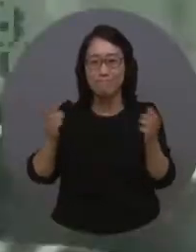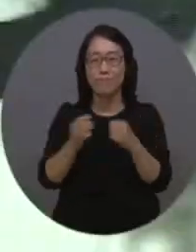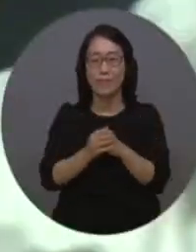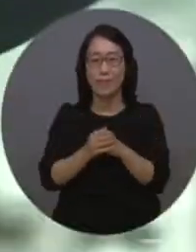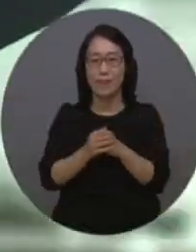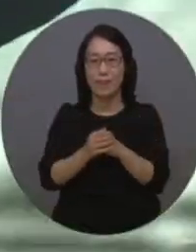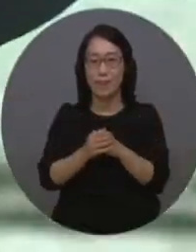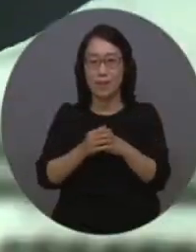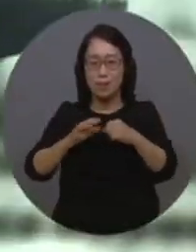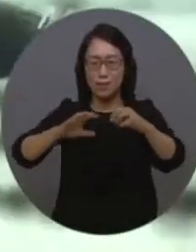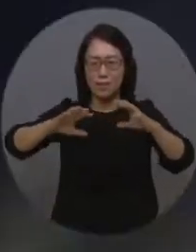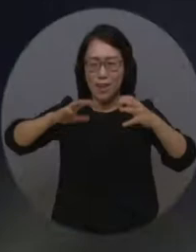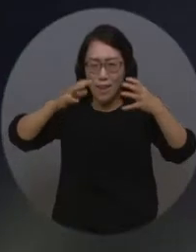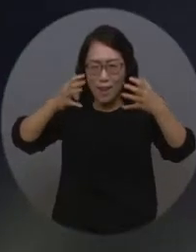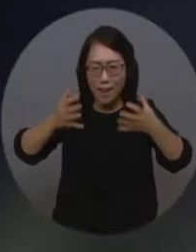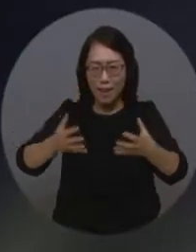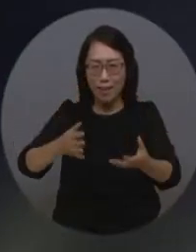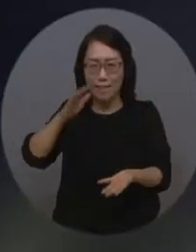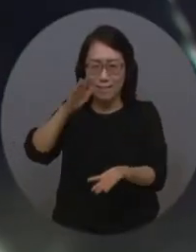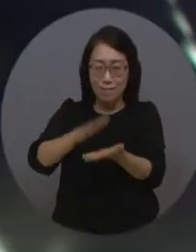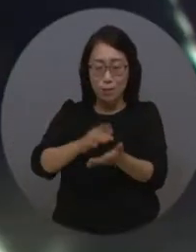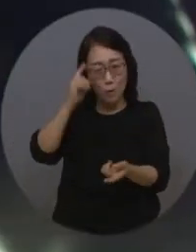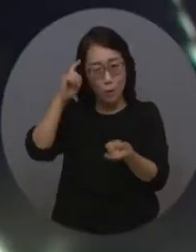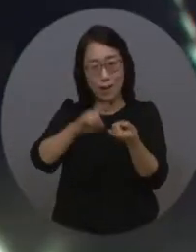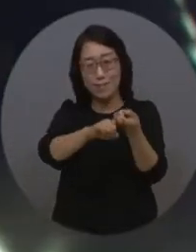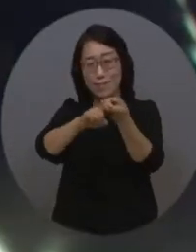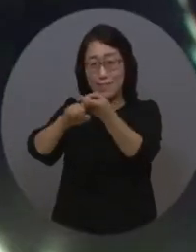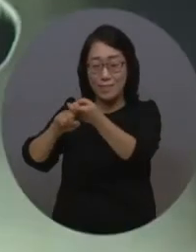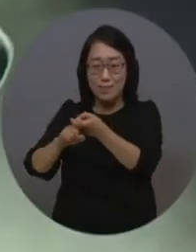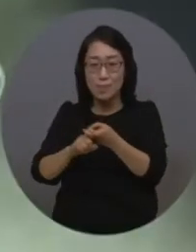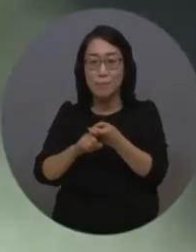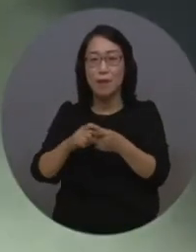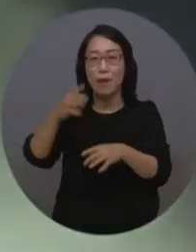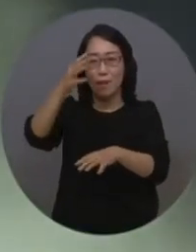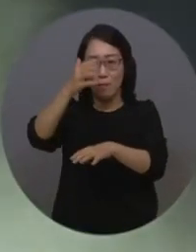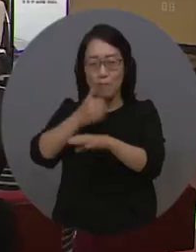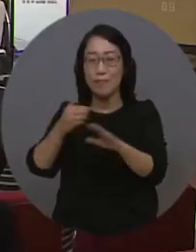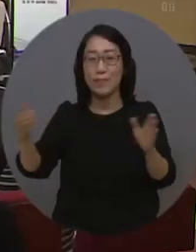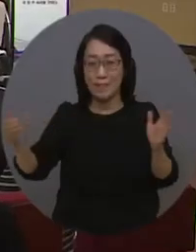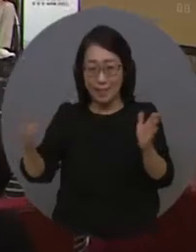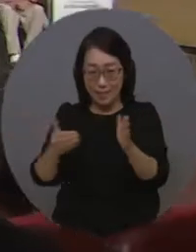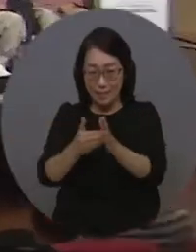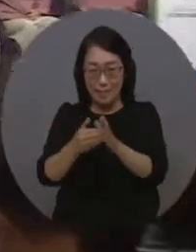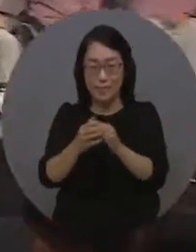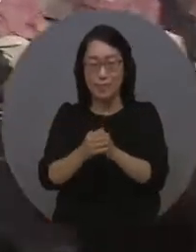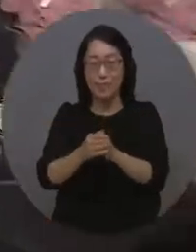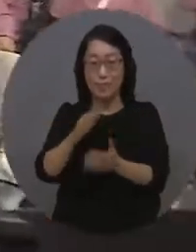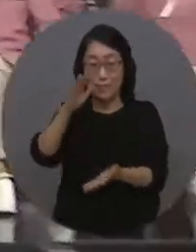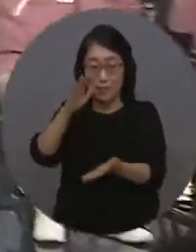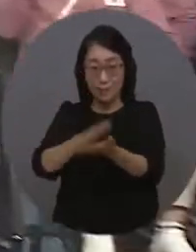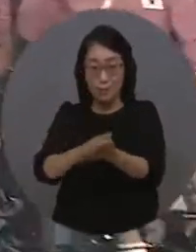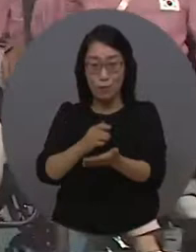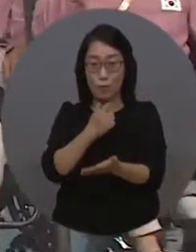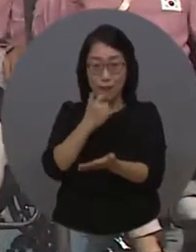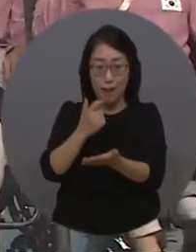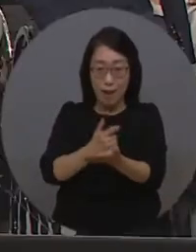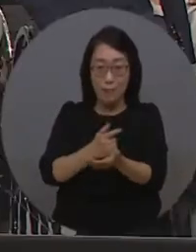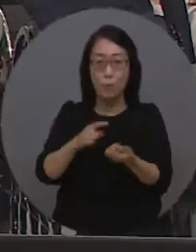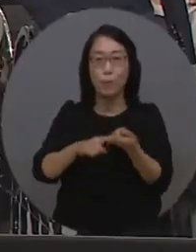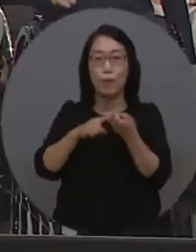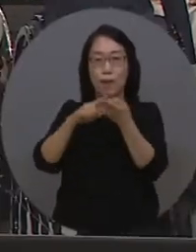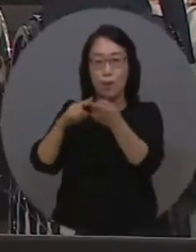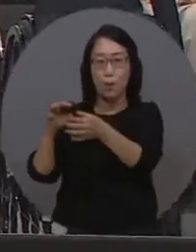전 세계를 뜨겁게 달궜던 도쿄올림픽이 지난 8일 막을 내렸습니다. 그 뜨거웠던 순간을 이어받아